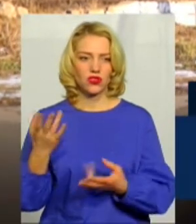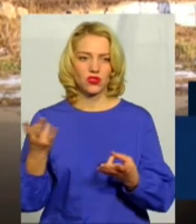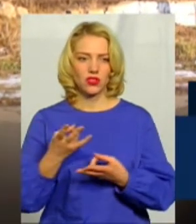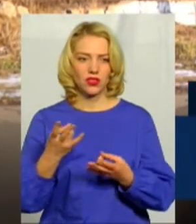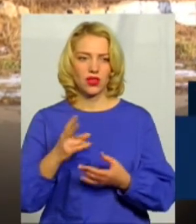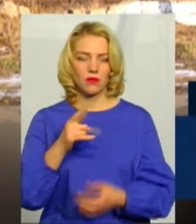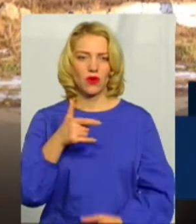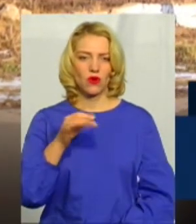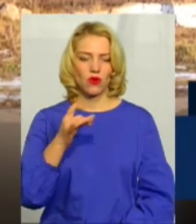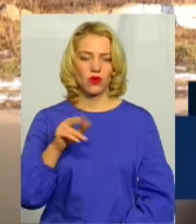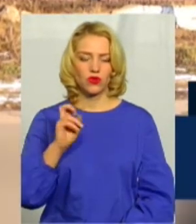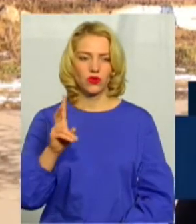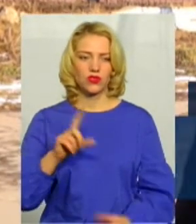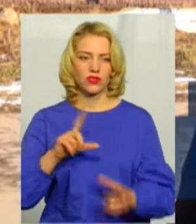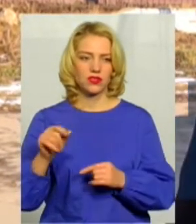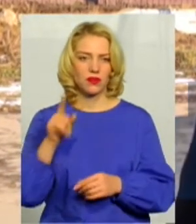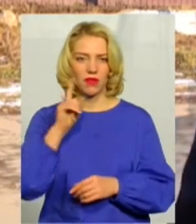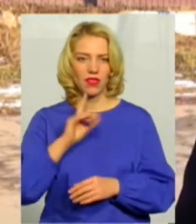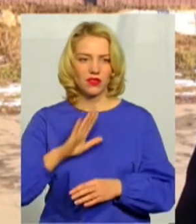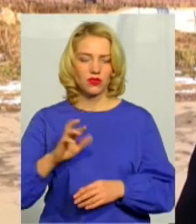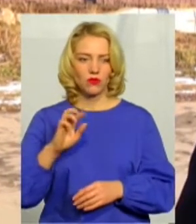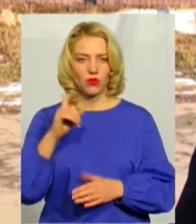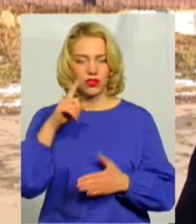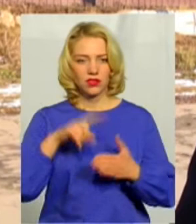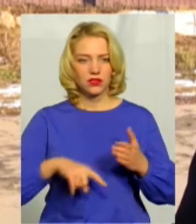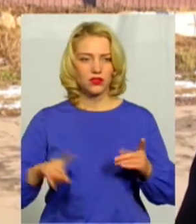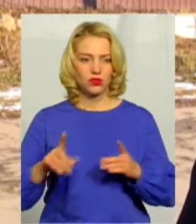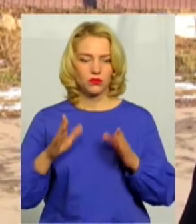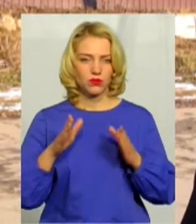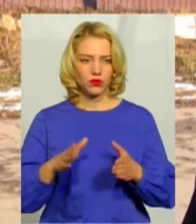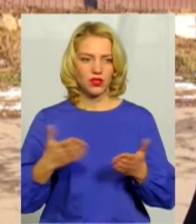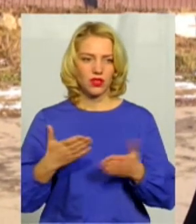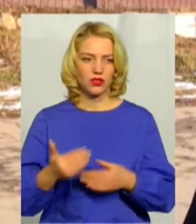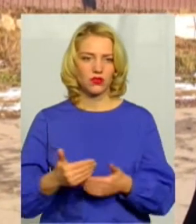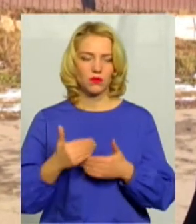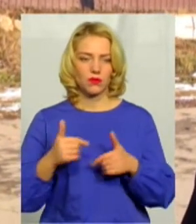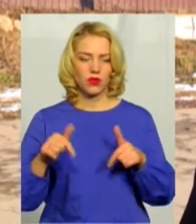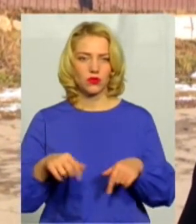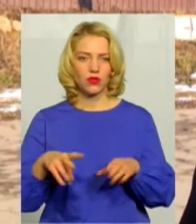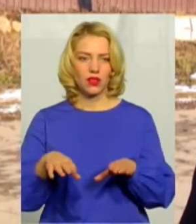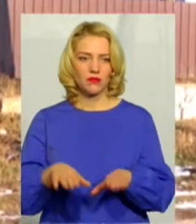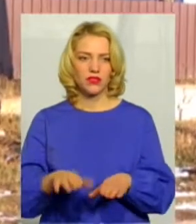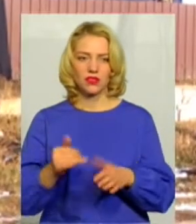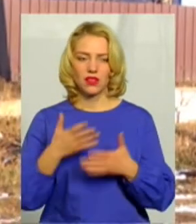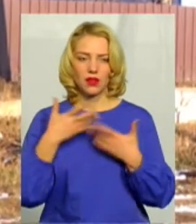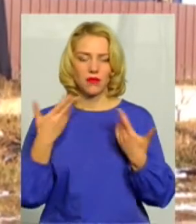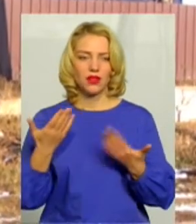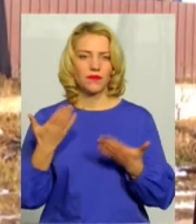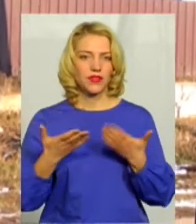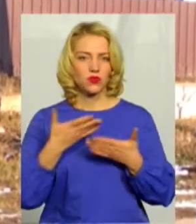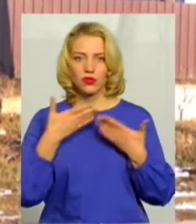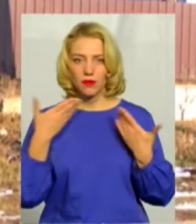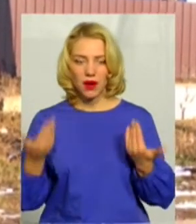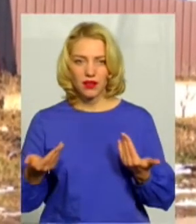їздимо. Дуже незручно, бо надіялися, що буде якась допомога тут, а його немає. Але якщо немає